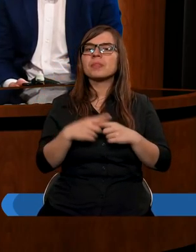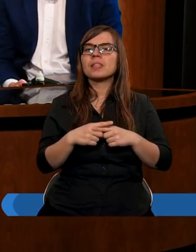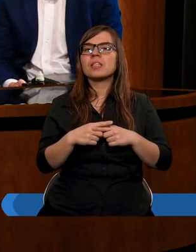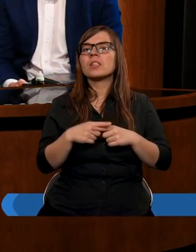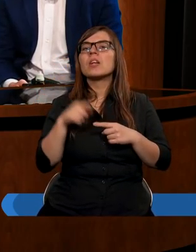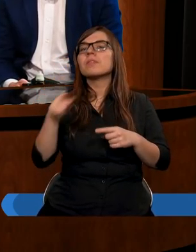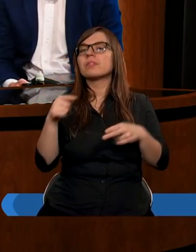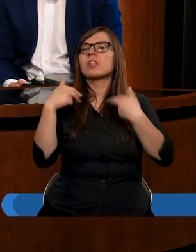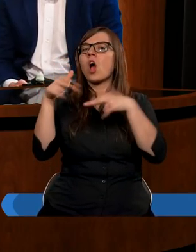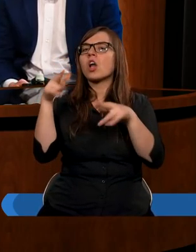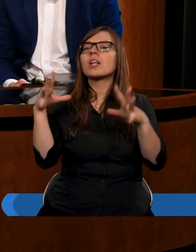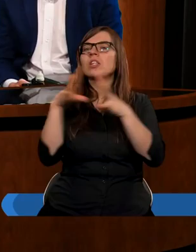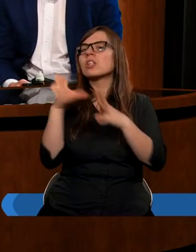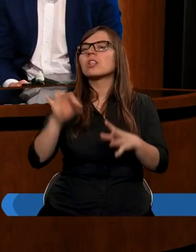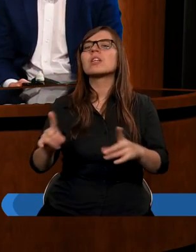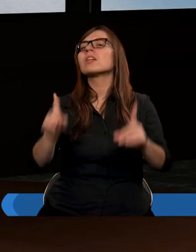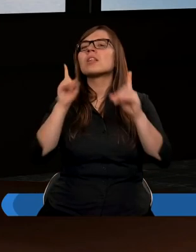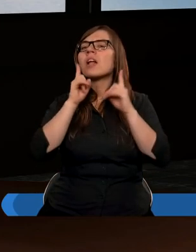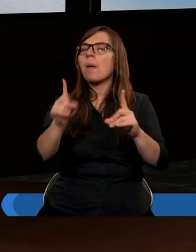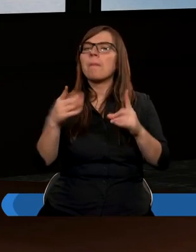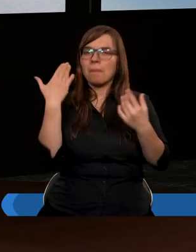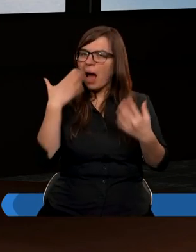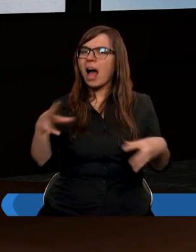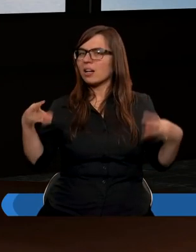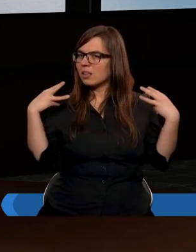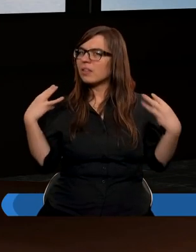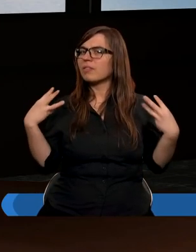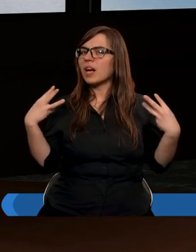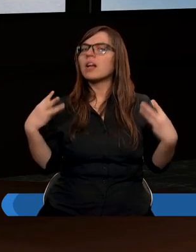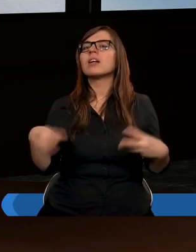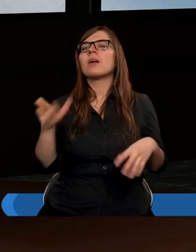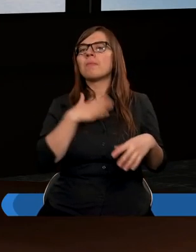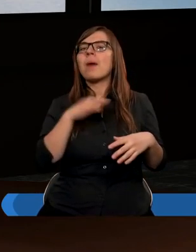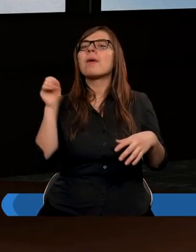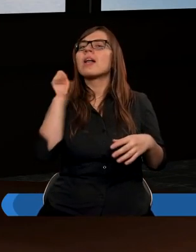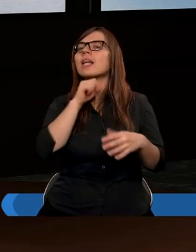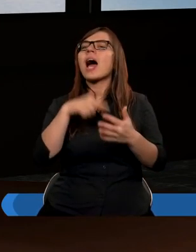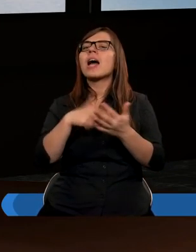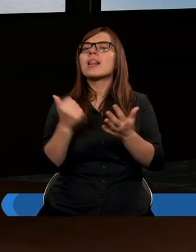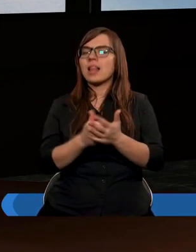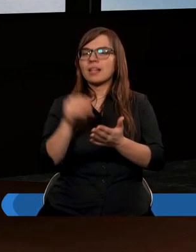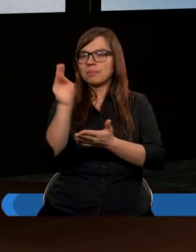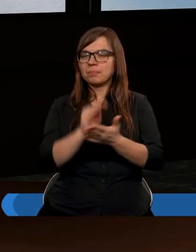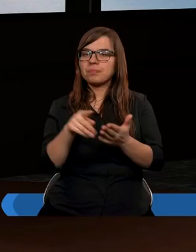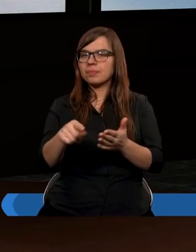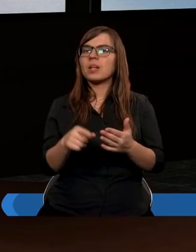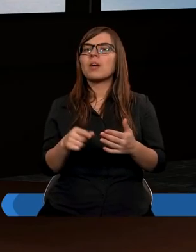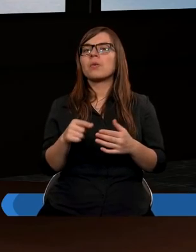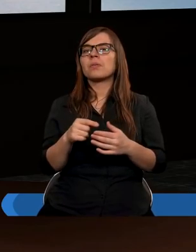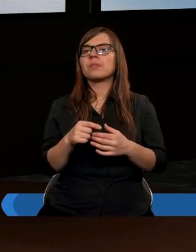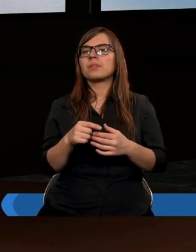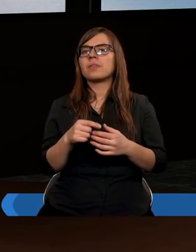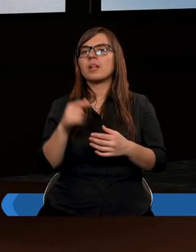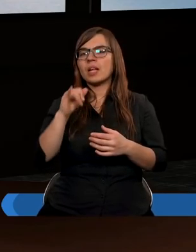że oddawanie dziesięciny to jest naprawdę tak bardzo ważne, bo mamy na przykład w Starym Testamencie tam w księdze Ezdrasza